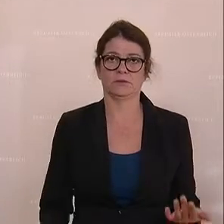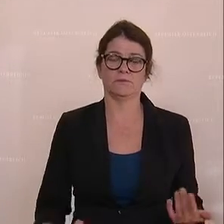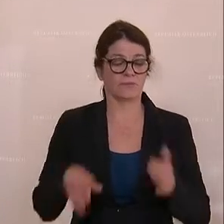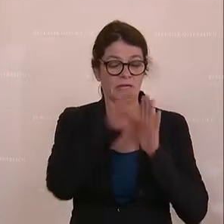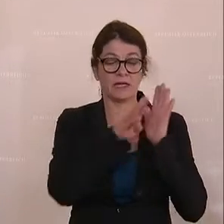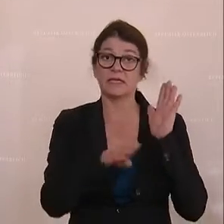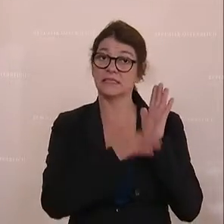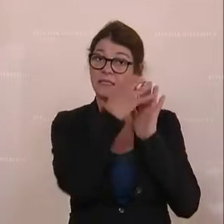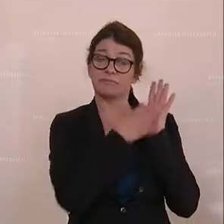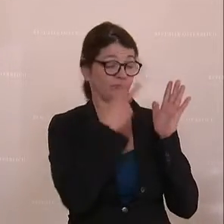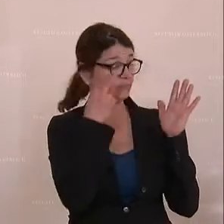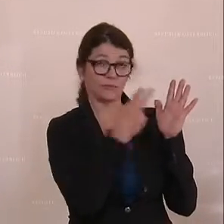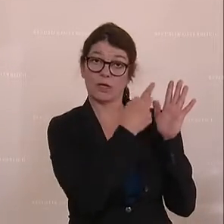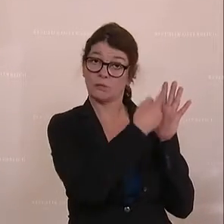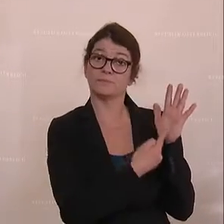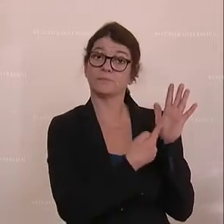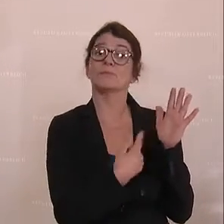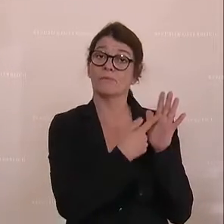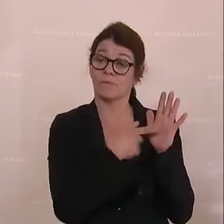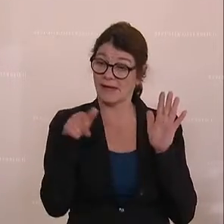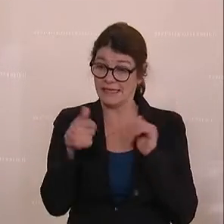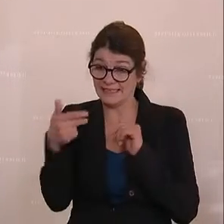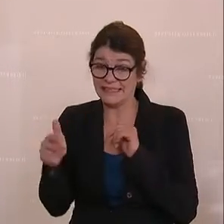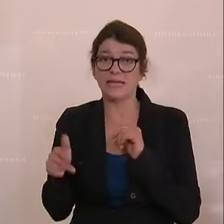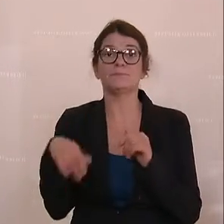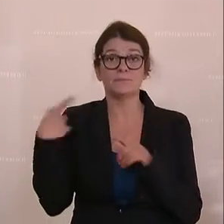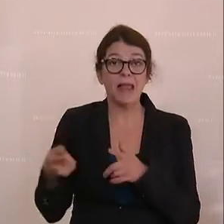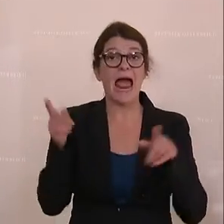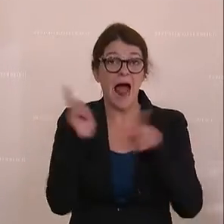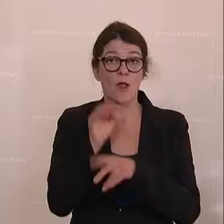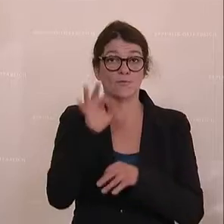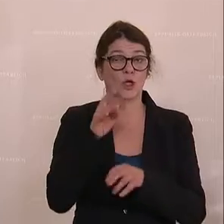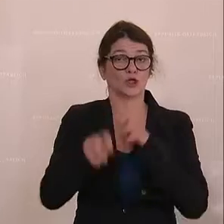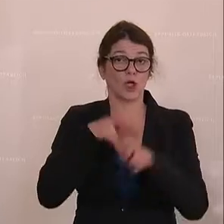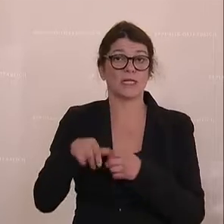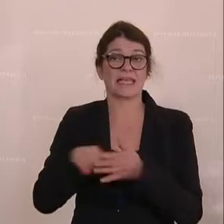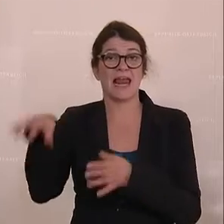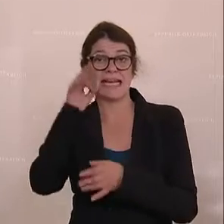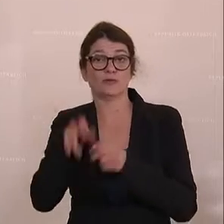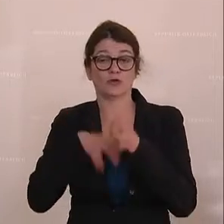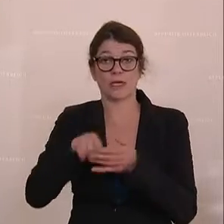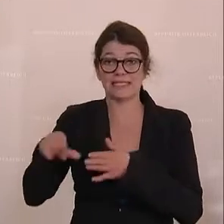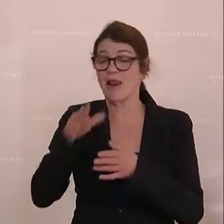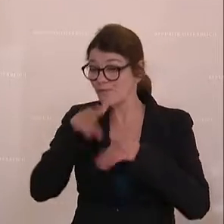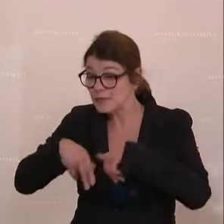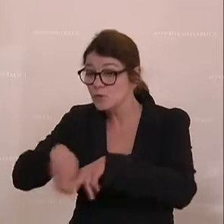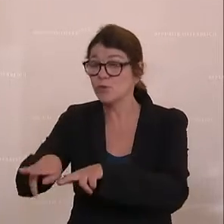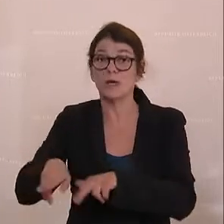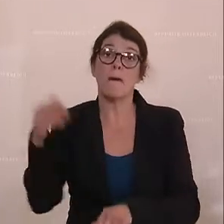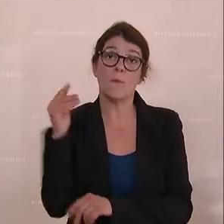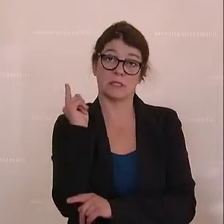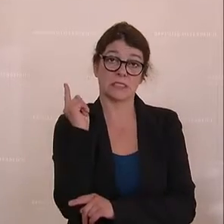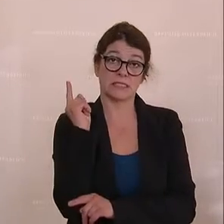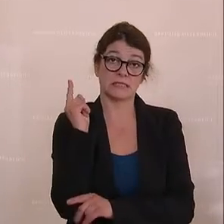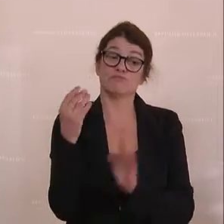sieht jedenfalls vor, dass dieses Drittel den Steuerzahlerinnen und Steuerzahlern zurückgegeben werden muss,